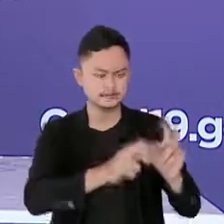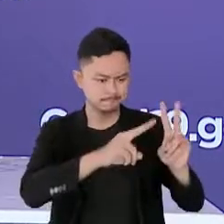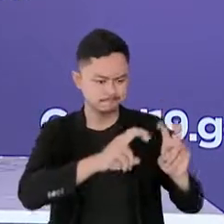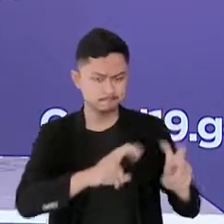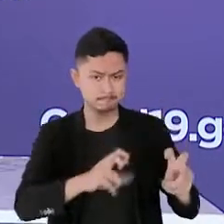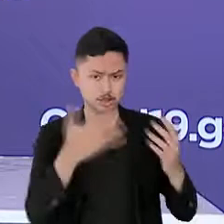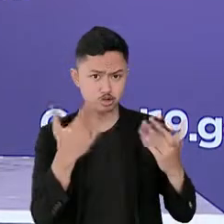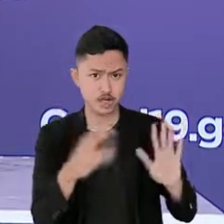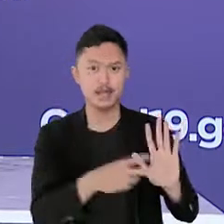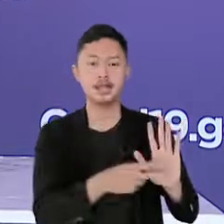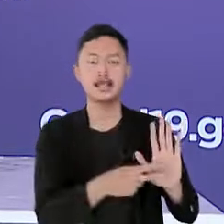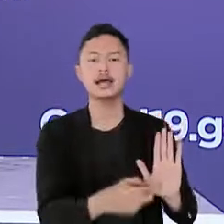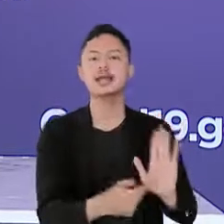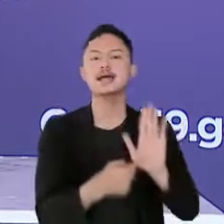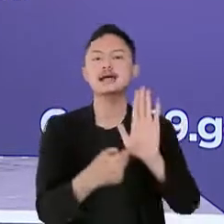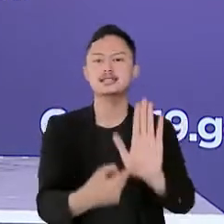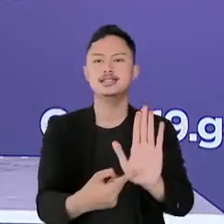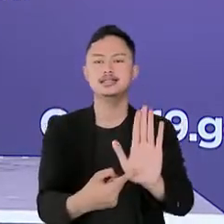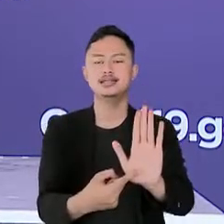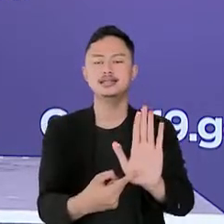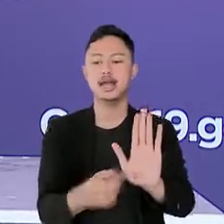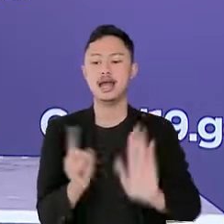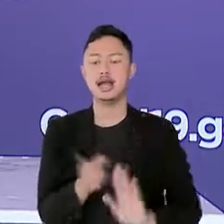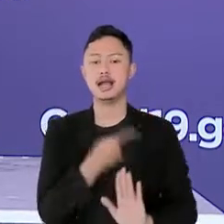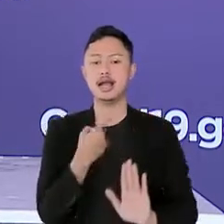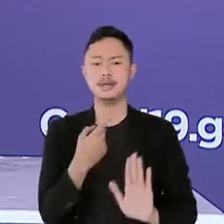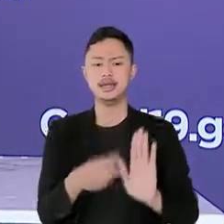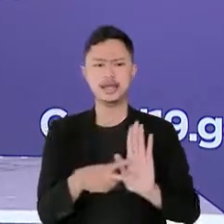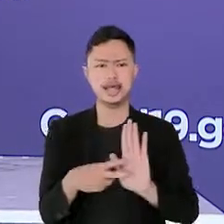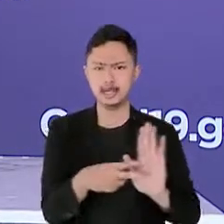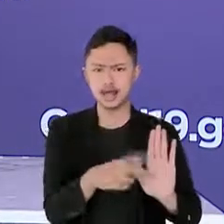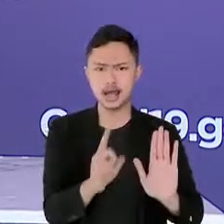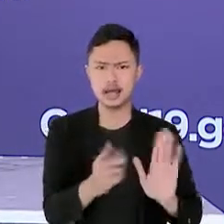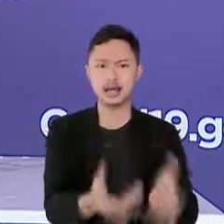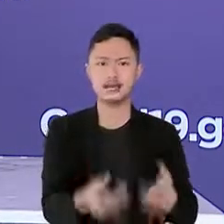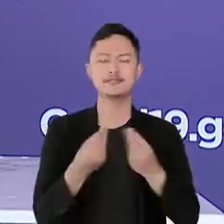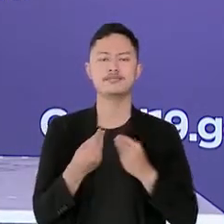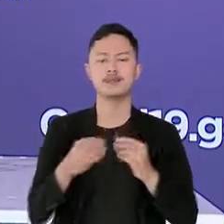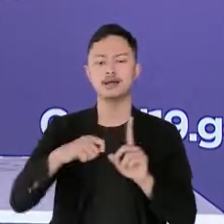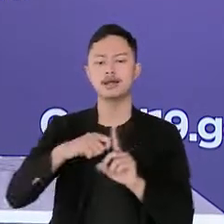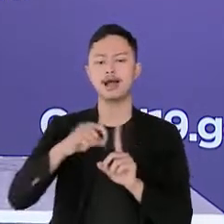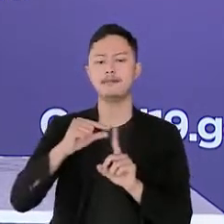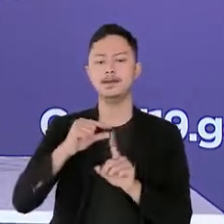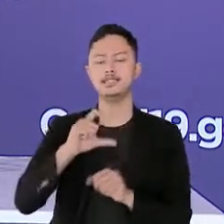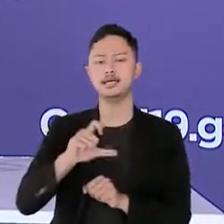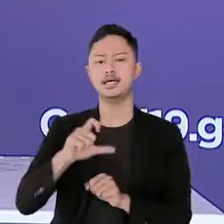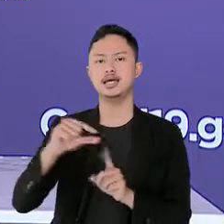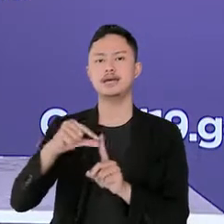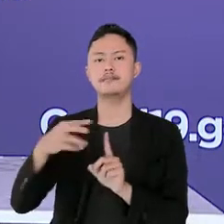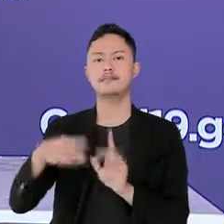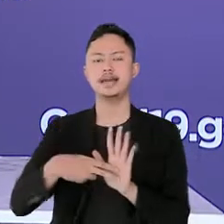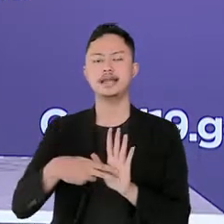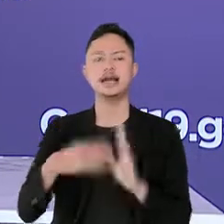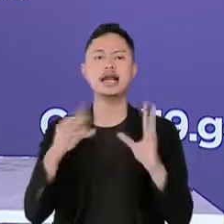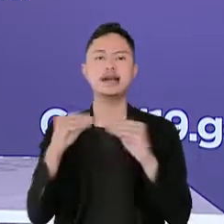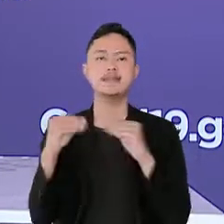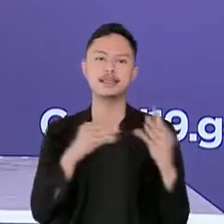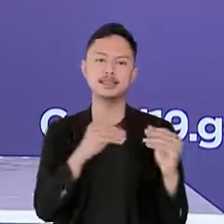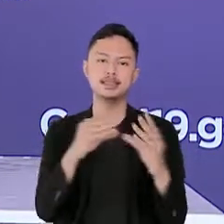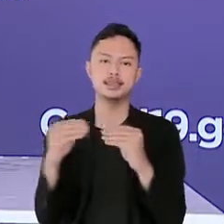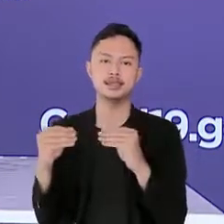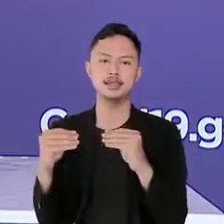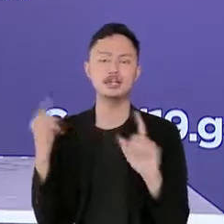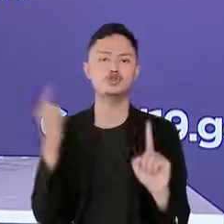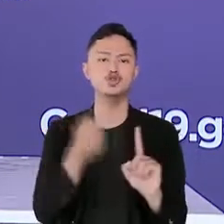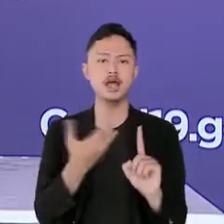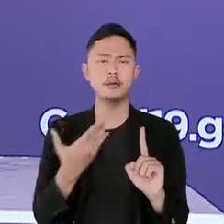ini akan dibawa ke dalam rapat lintas sektor yang dipimpin oleh KPCPEN untuk diakomodasi dalam kebijakan